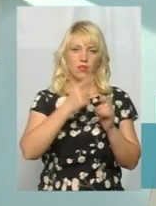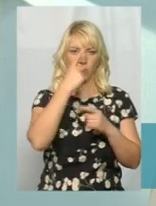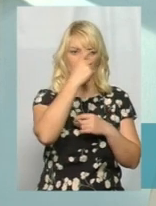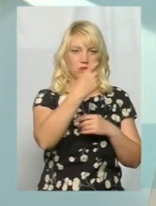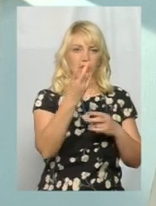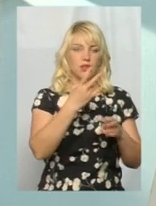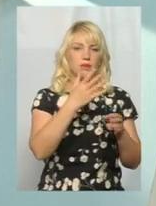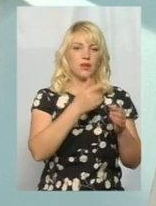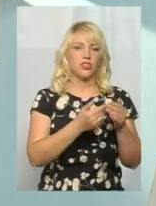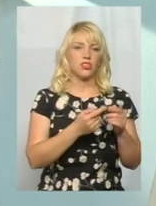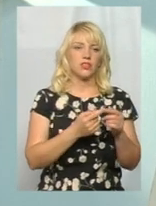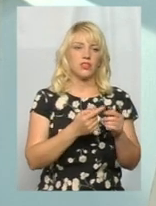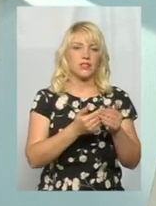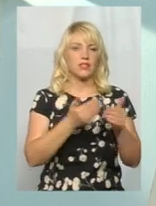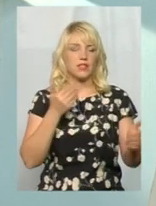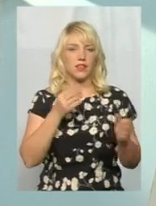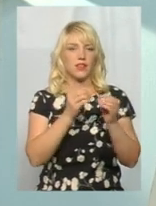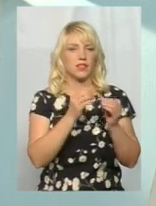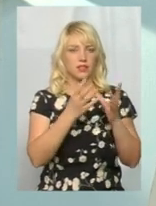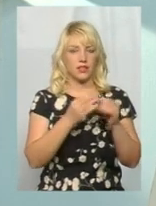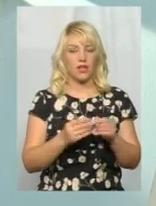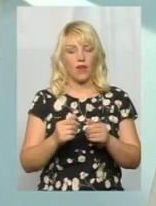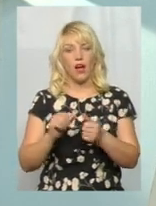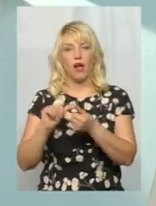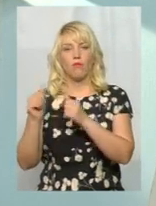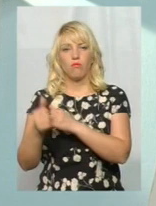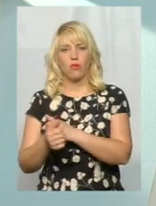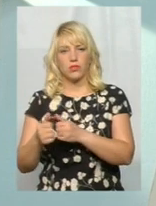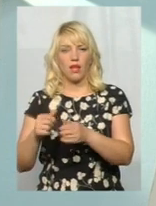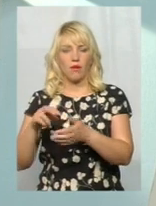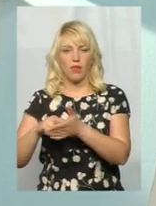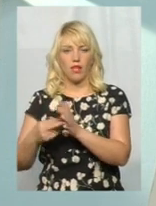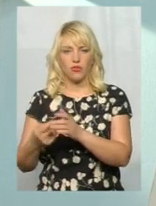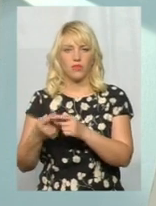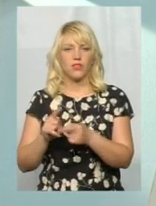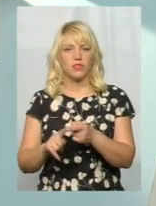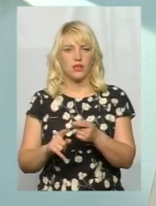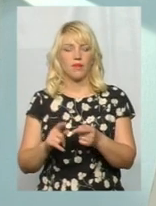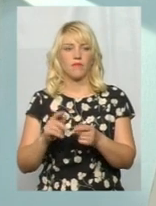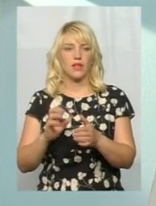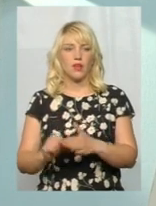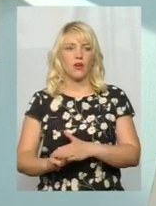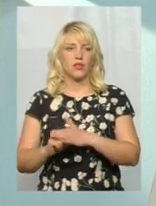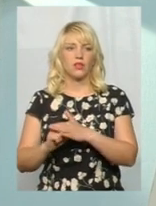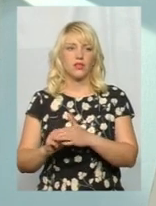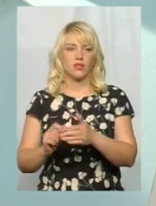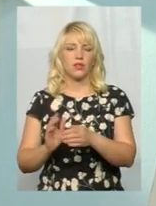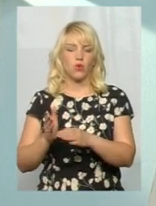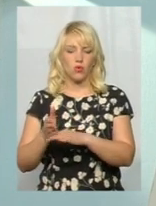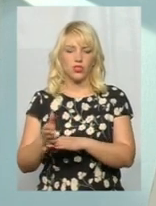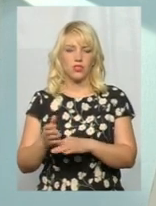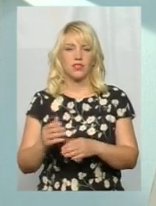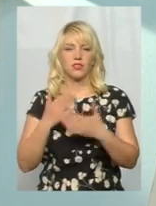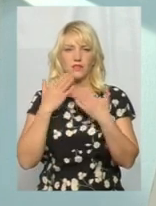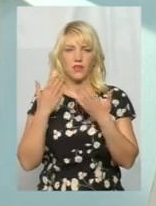проведення заходу, і тоді проводиться. Позапланові проводиться після надхоження обґрунтованого звернення фізичної особи. Надійшло